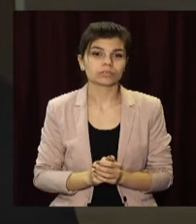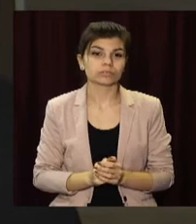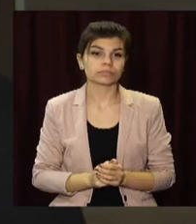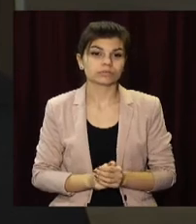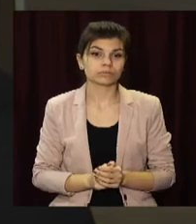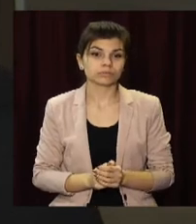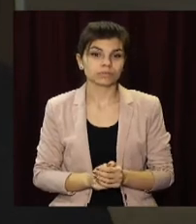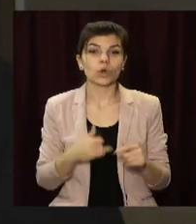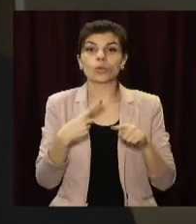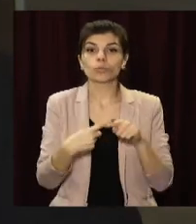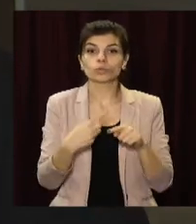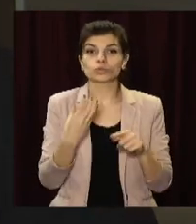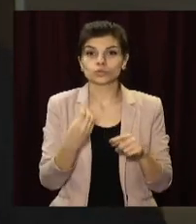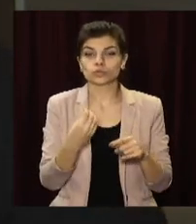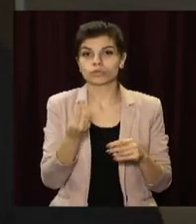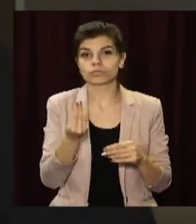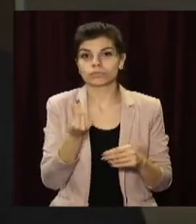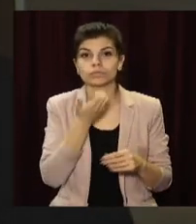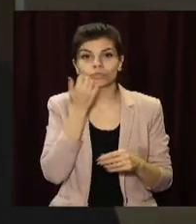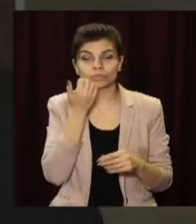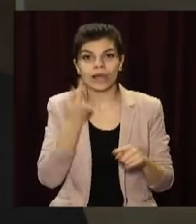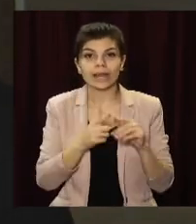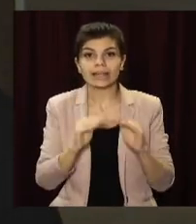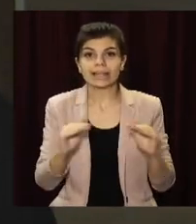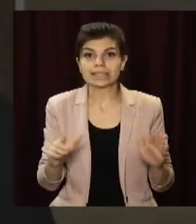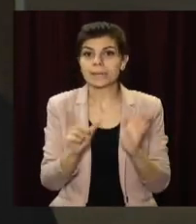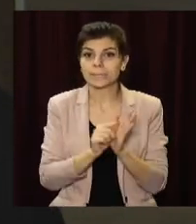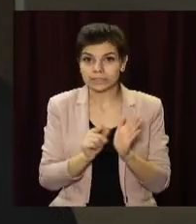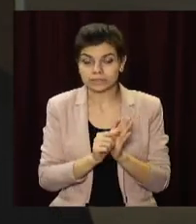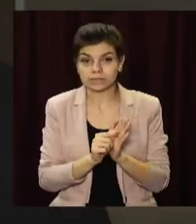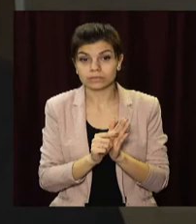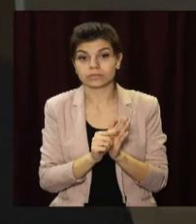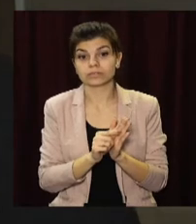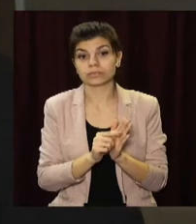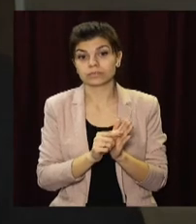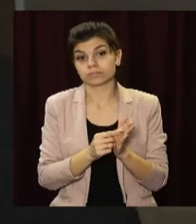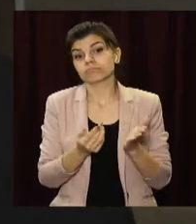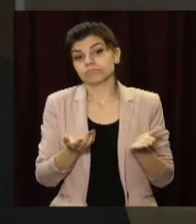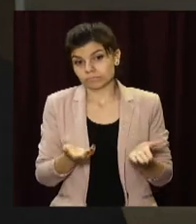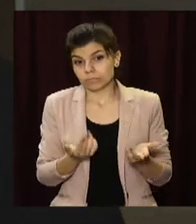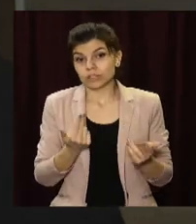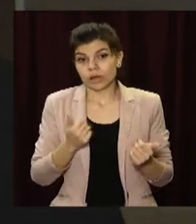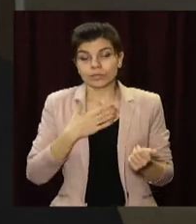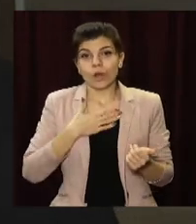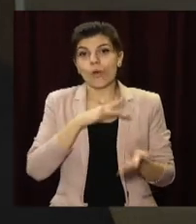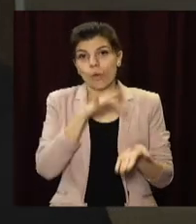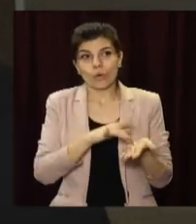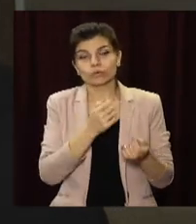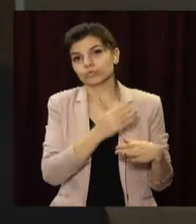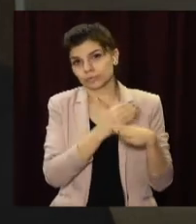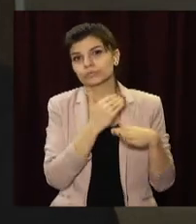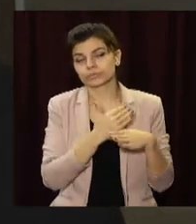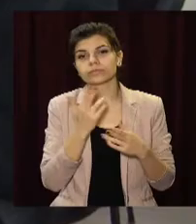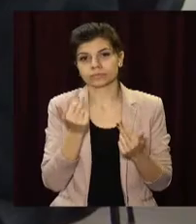– это детская пенсия. И, конечно, наш город тоже помогает, выделяет нам